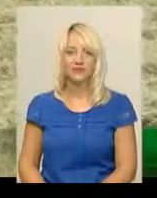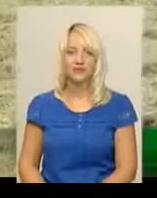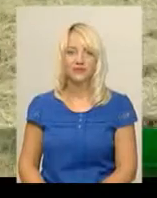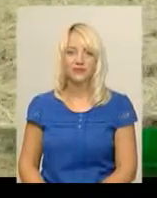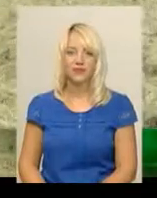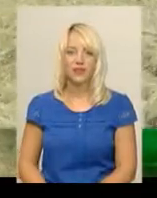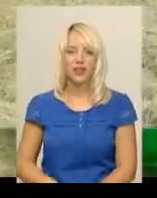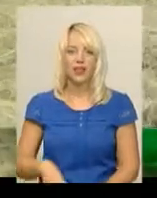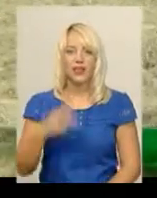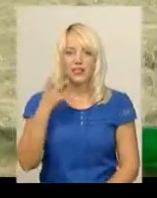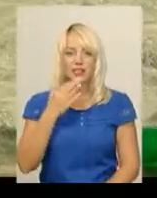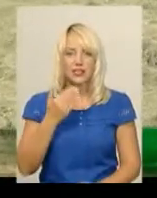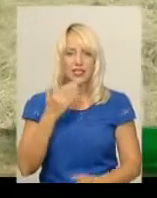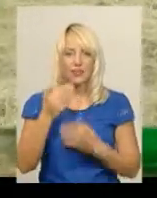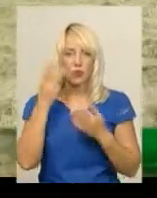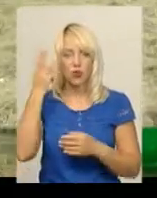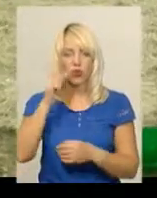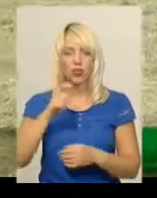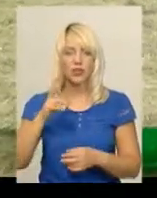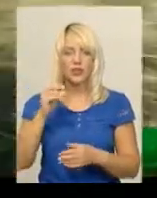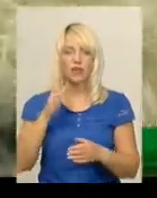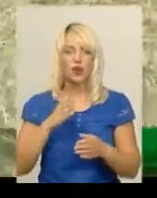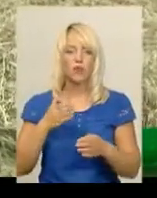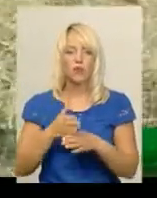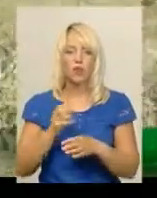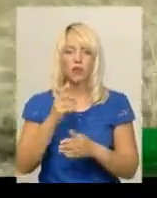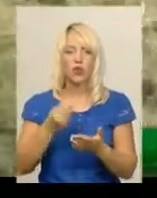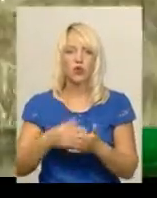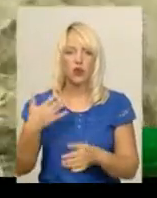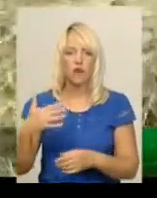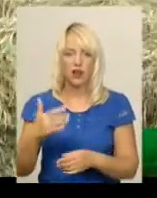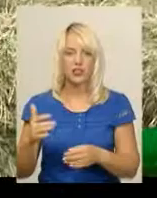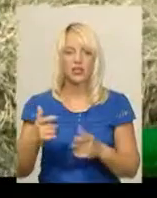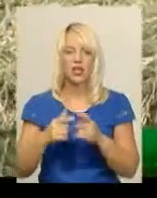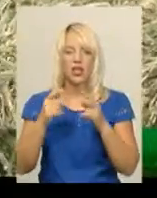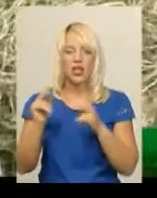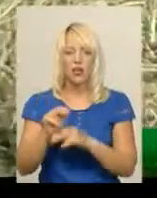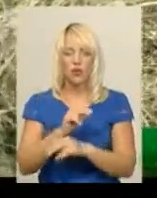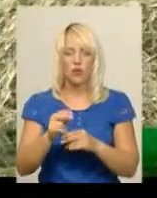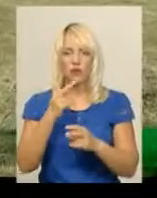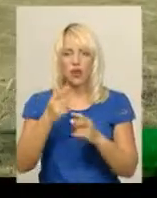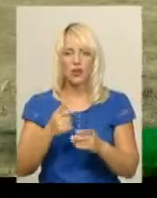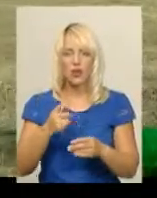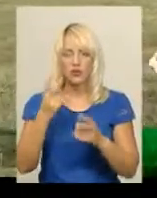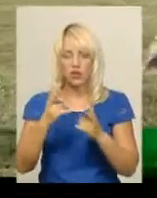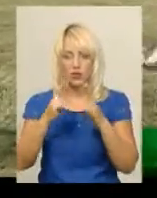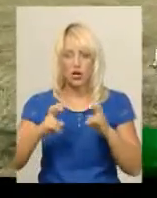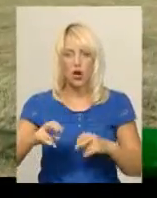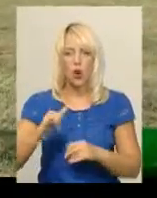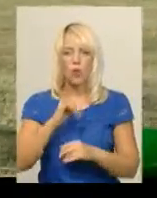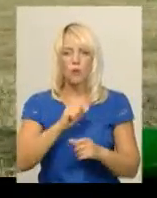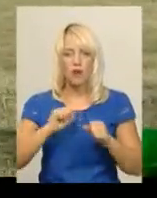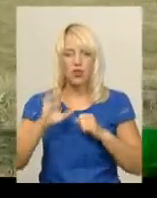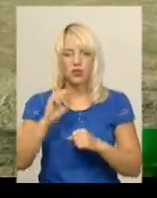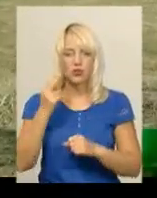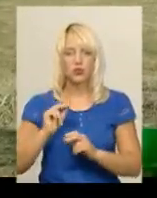300 звернень подолян за допомогою наддороговартісне лікування нині чекають розгляду у Департаменті соціального захисту населення Хмельницької